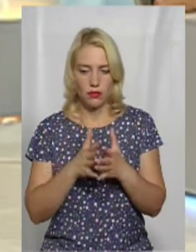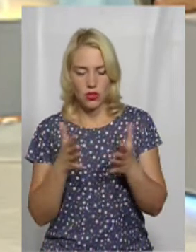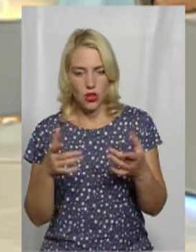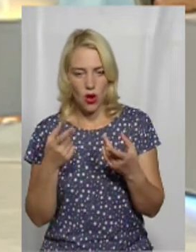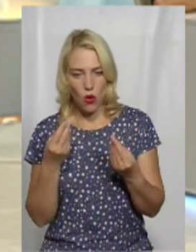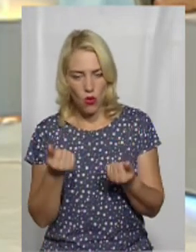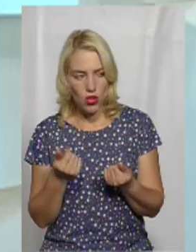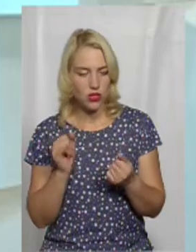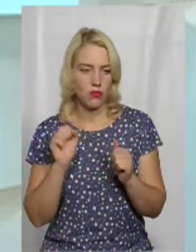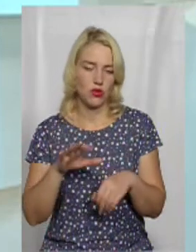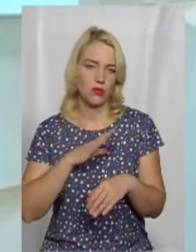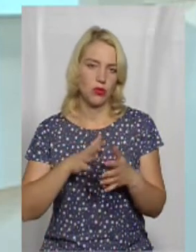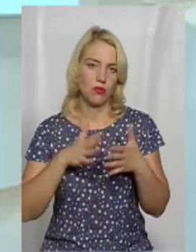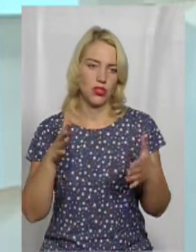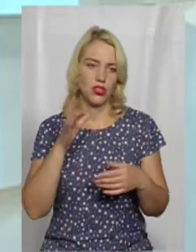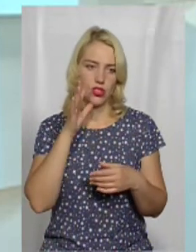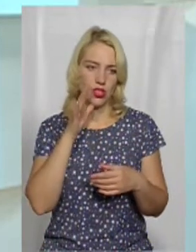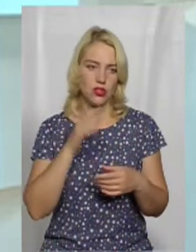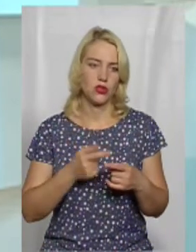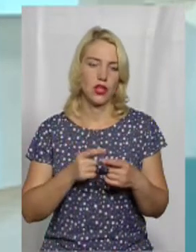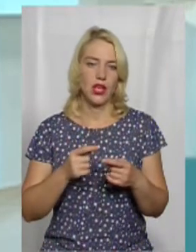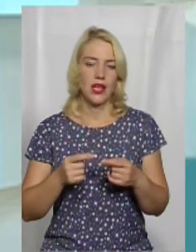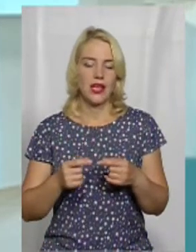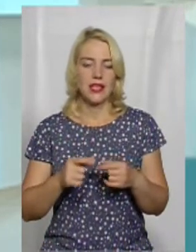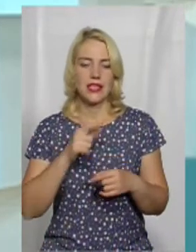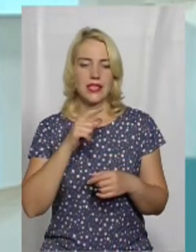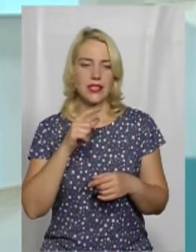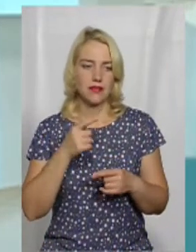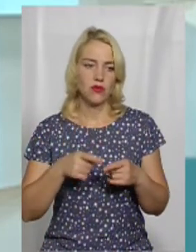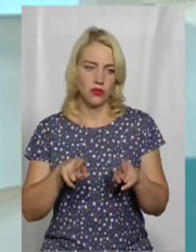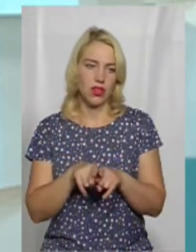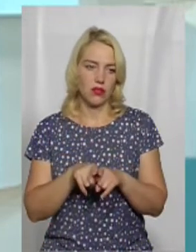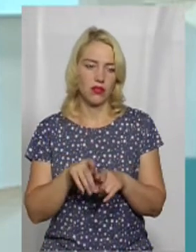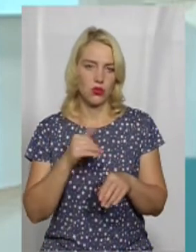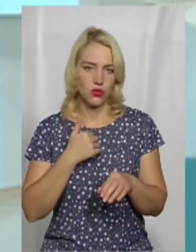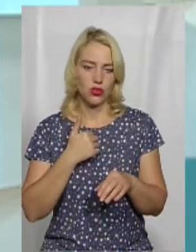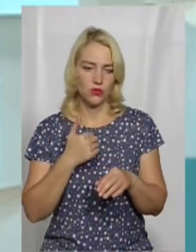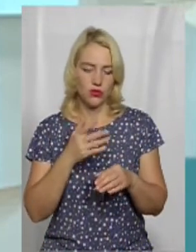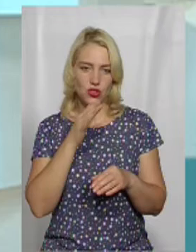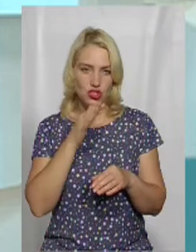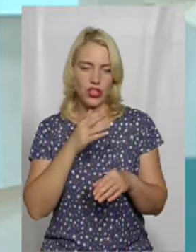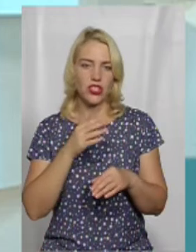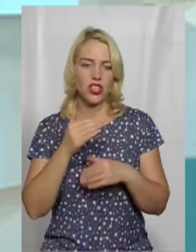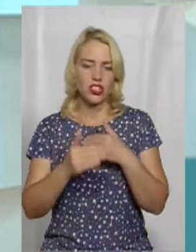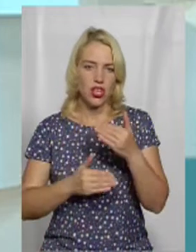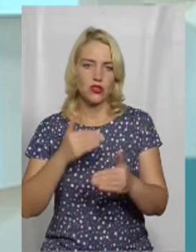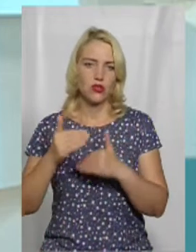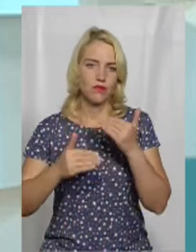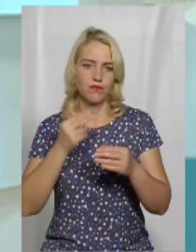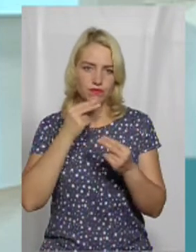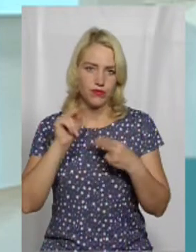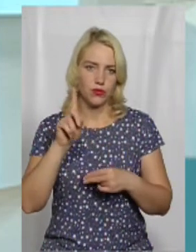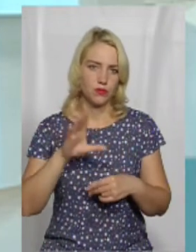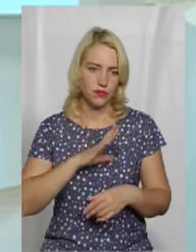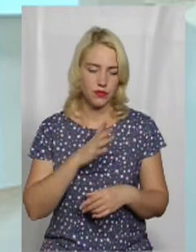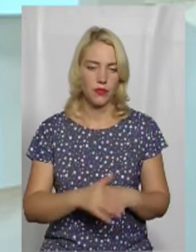акторів і більше часу займати саме за камерою, а не перед нею. От ми хочемо так пересунути себе з часом. А от говорячи про акторів,